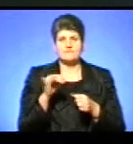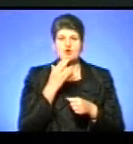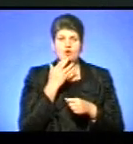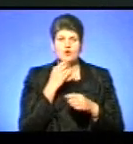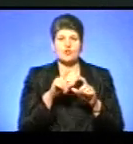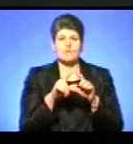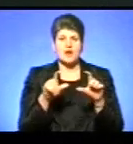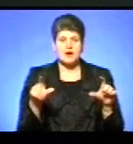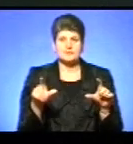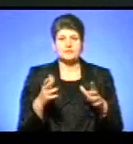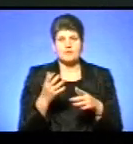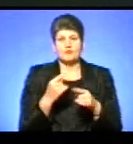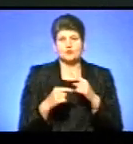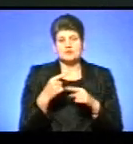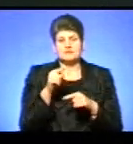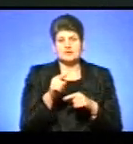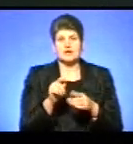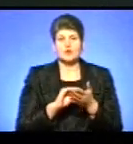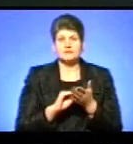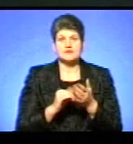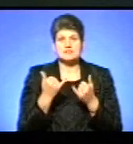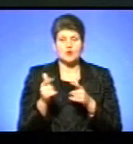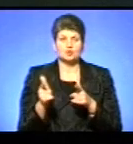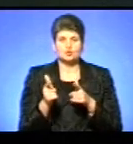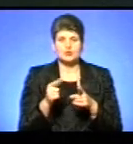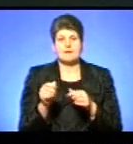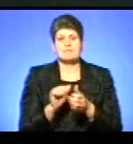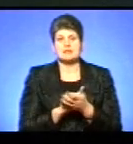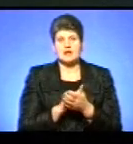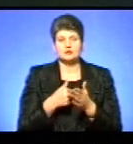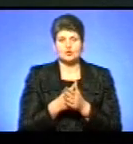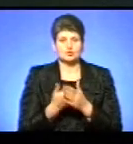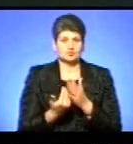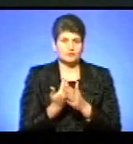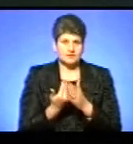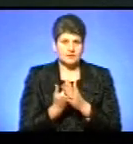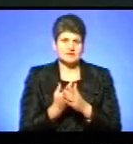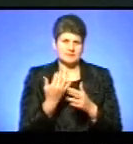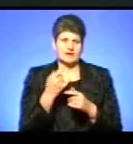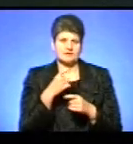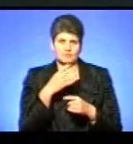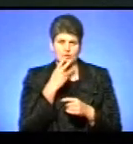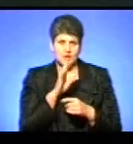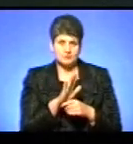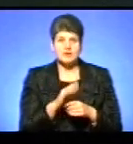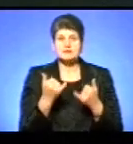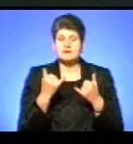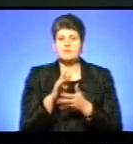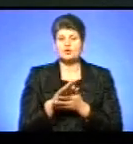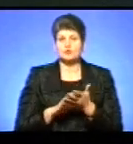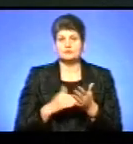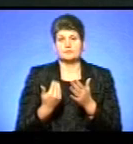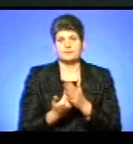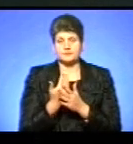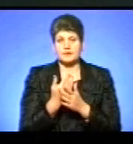кореспондентка Богдана Сарабун. Наразі вона готує матеріал до випуску і за кілька хвилин ми вам його покажемо. А тим часом продовжуємо наш